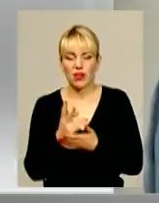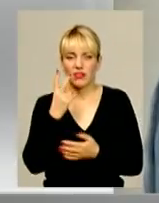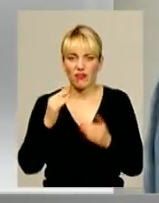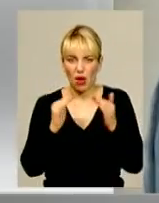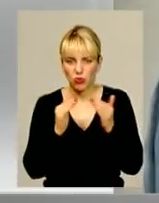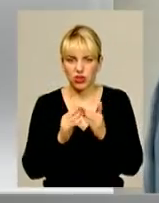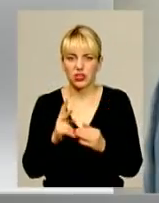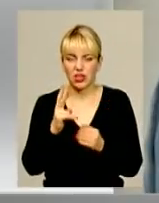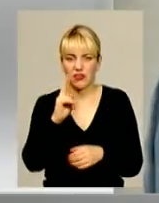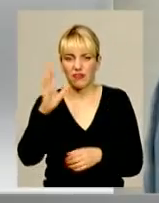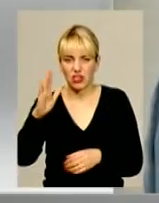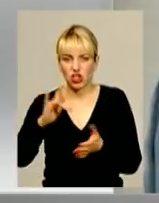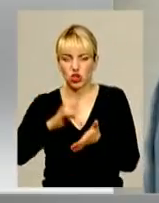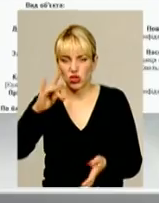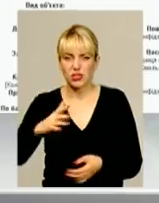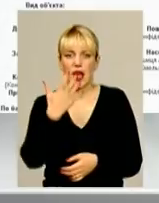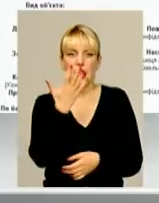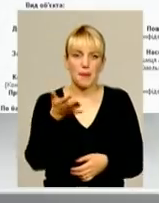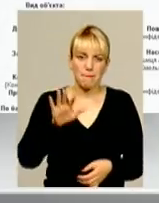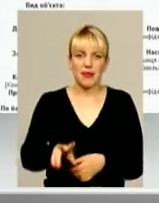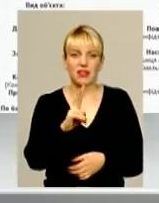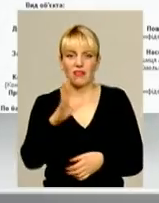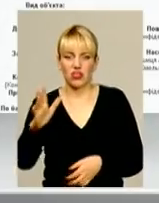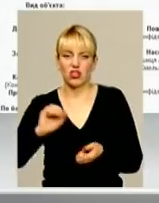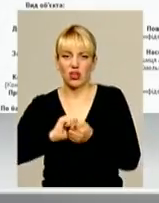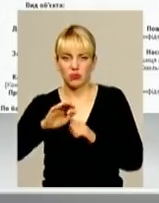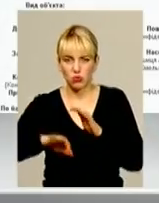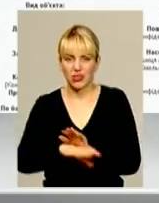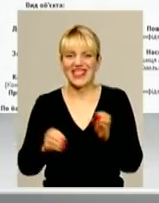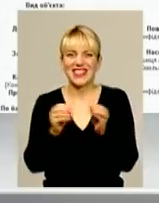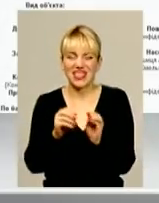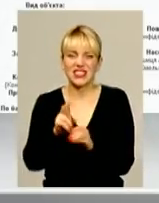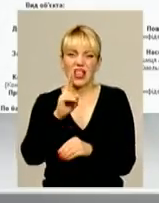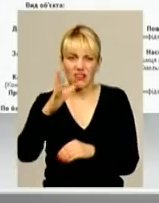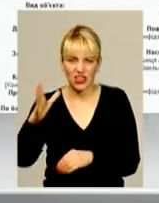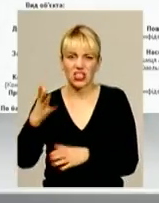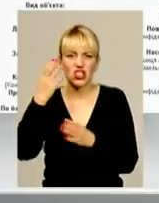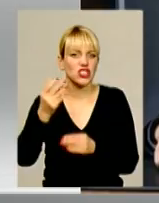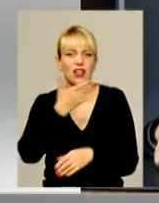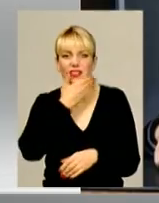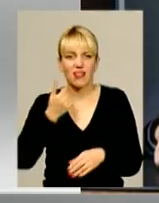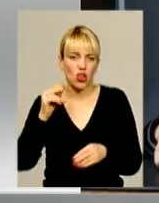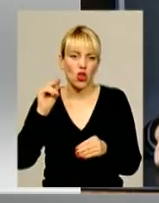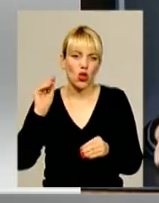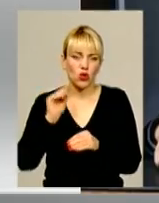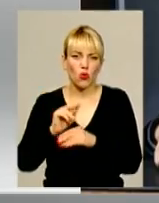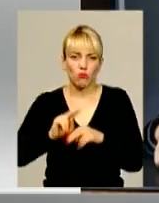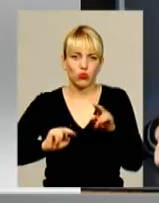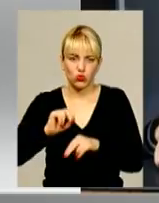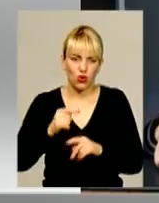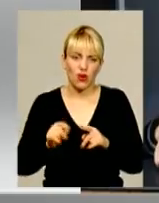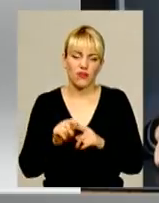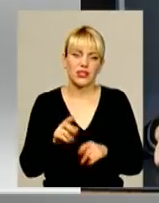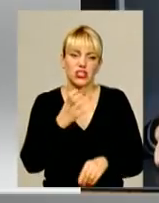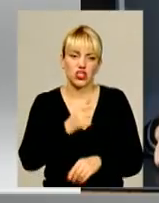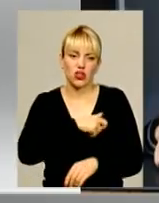квартирами у столиці та п'ятьма у Кам'янці. І ще 10 квартир пана Мельниченка недобудовані. Ще один депутат Роман